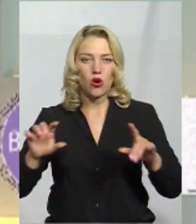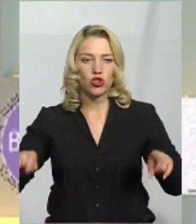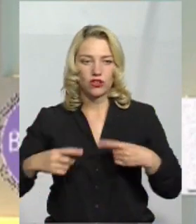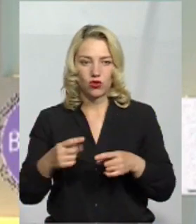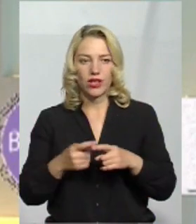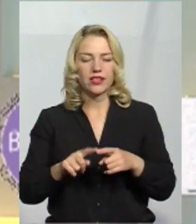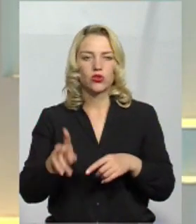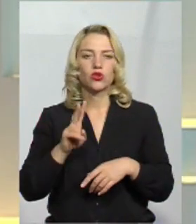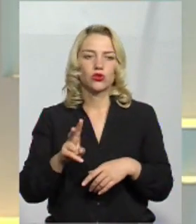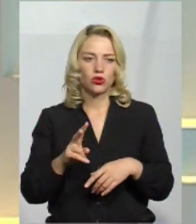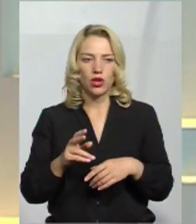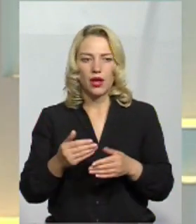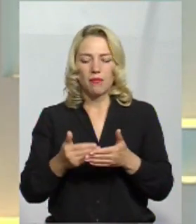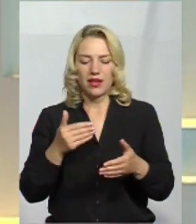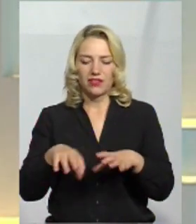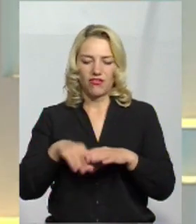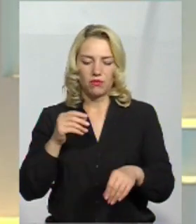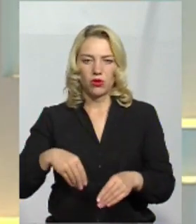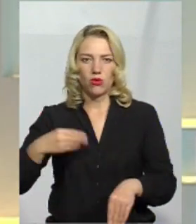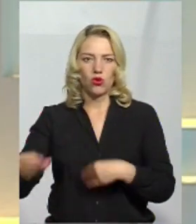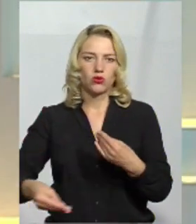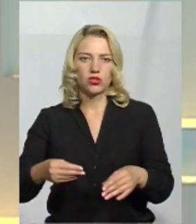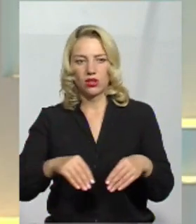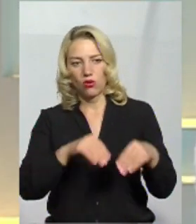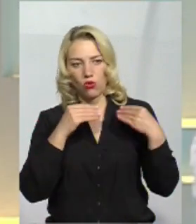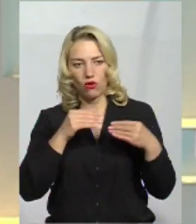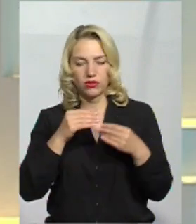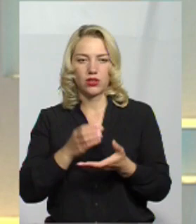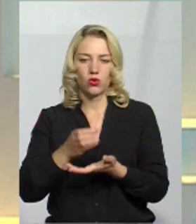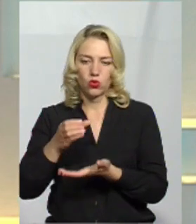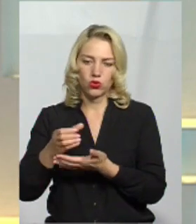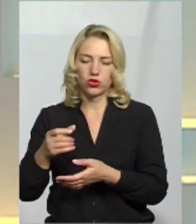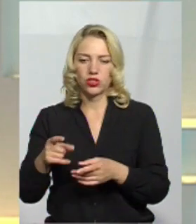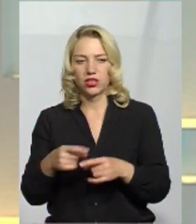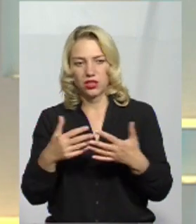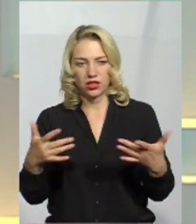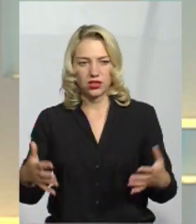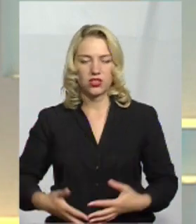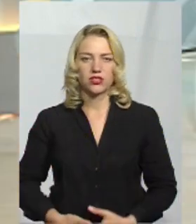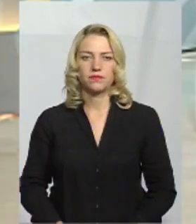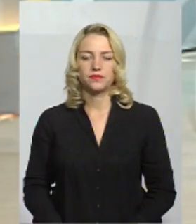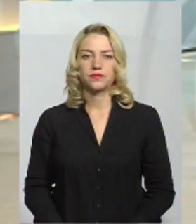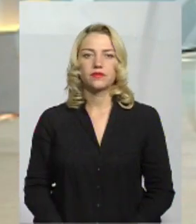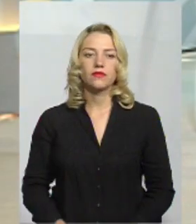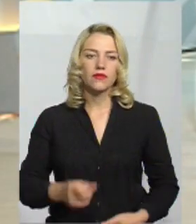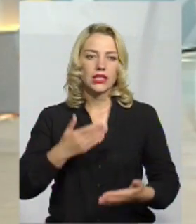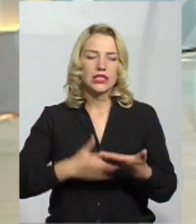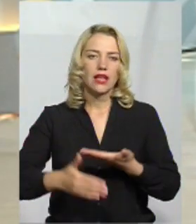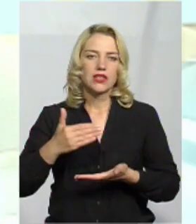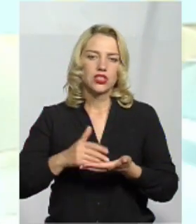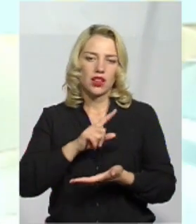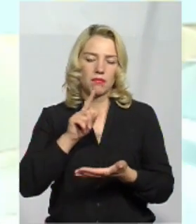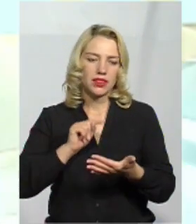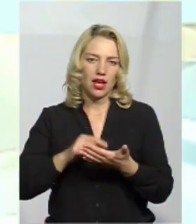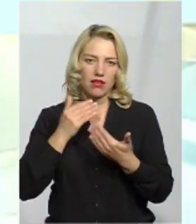хто приходить і за тиждень перед вимирами роздає ковдри, кружечки, одіялка і тому подібне. І завершальне питання